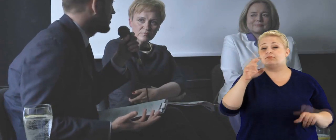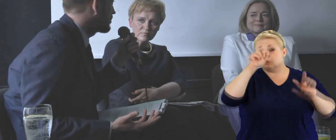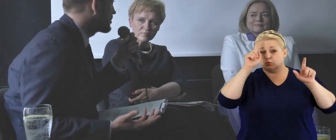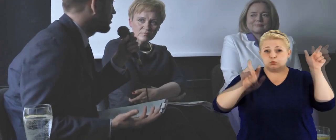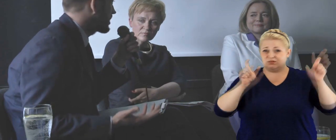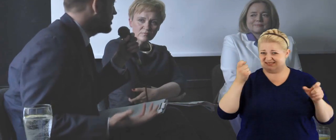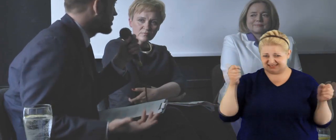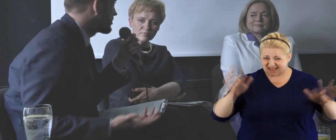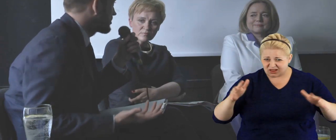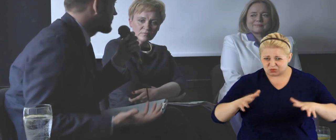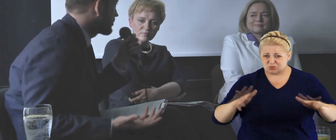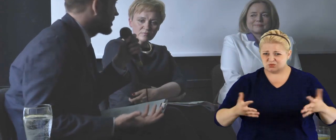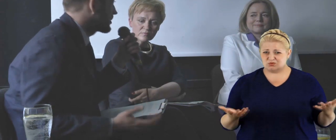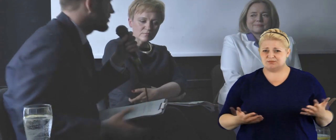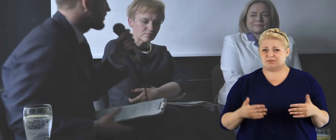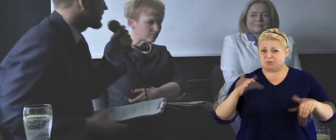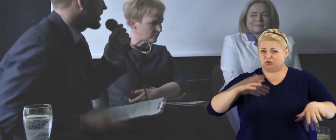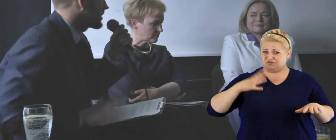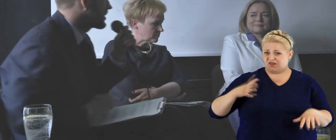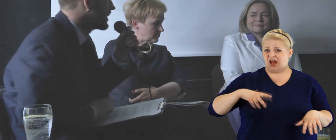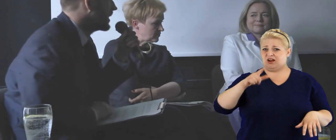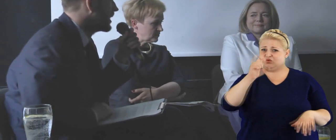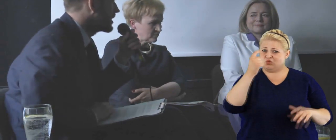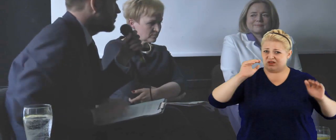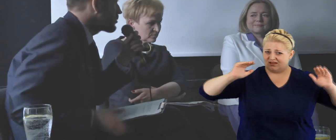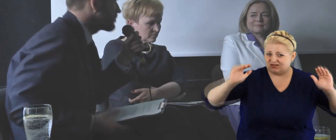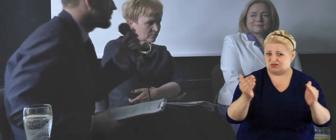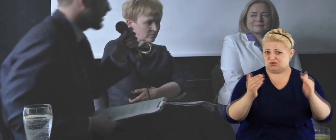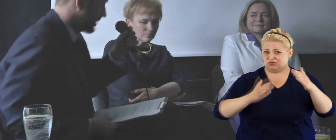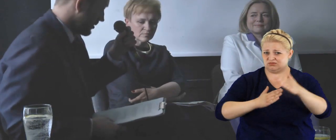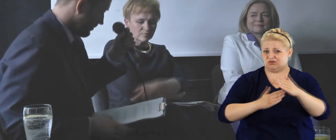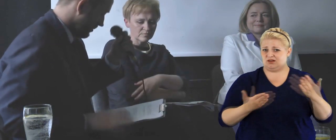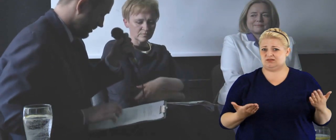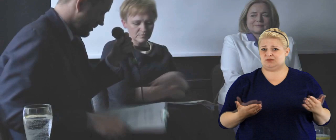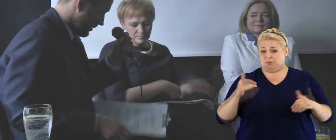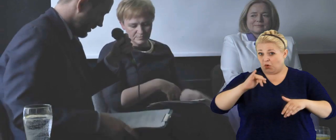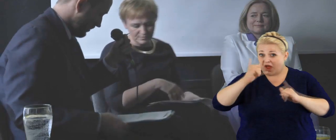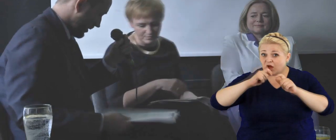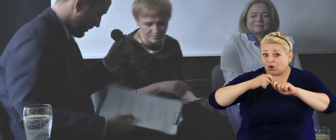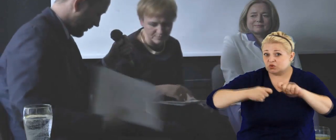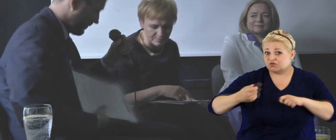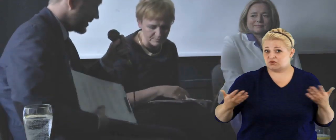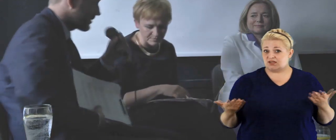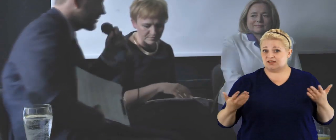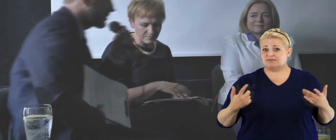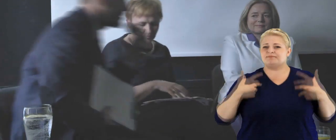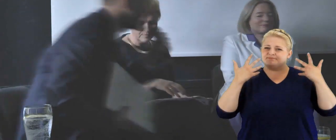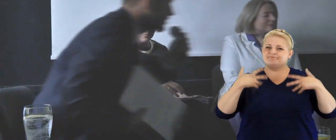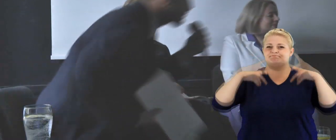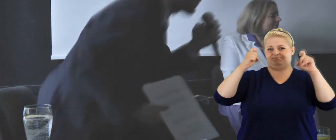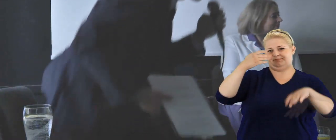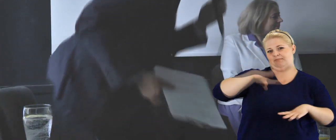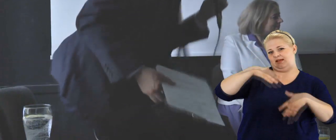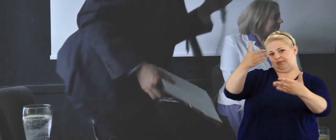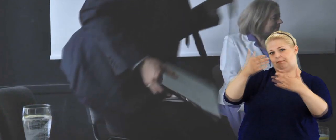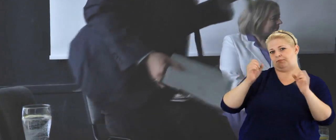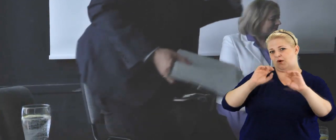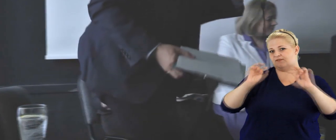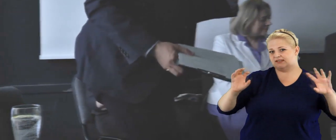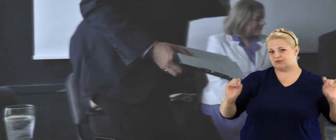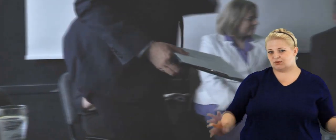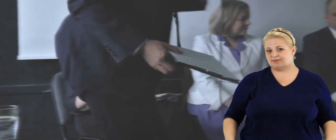żeby ten lobbying ograniczyć. Czy to jest w ogóle jakieś rozwiązanie? I może bym tak zaczął od pani profesor, jeżeli mogę.